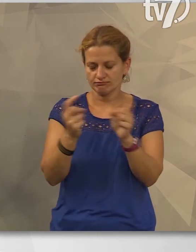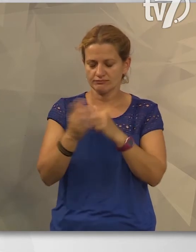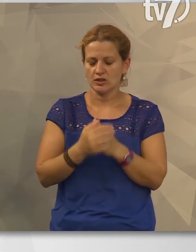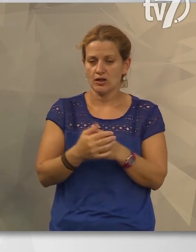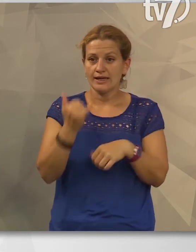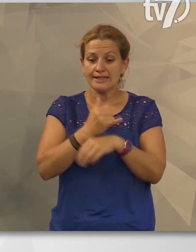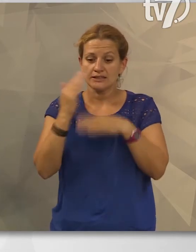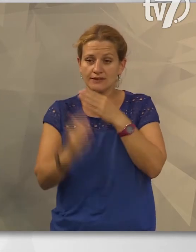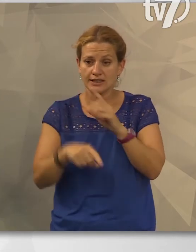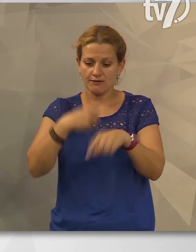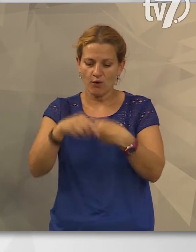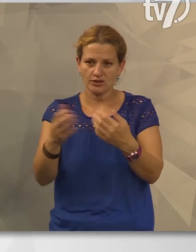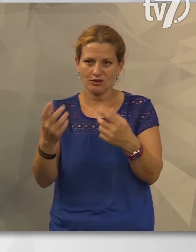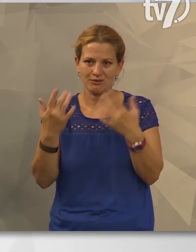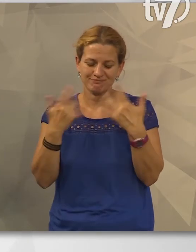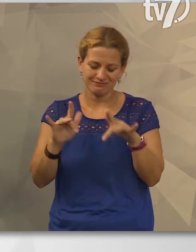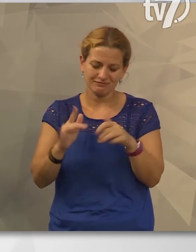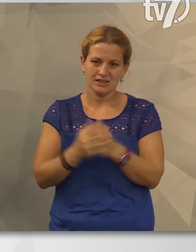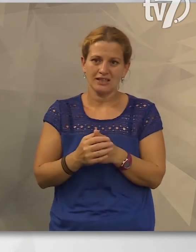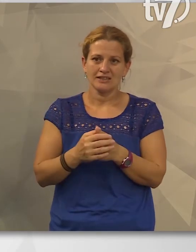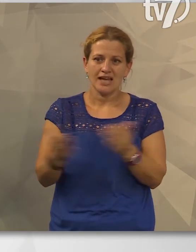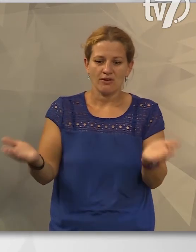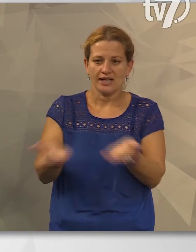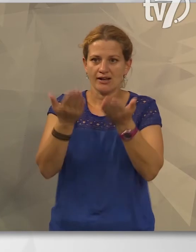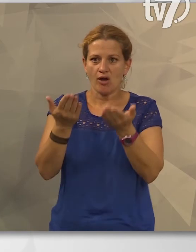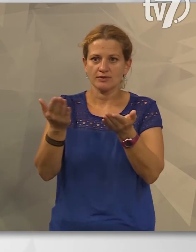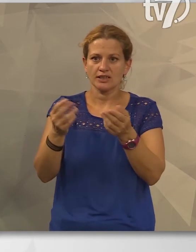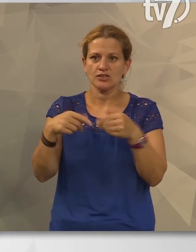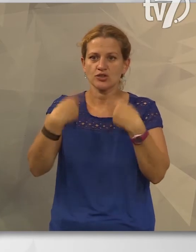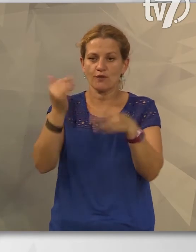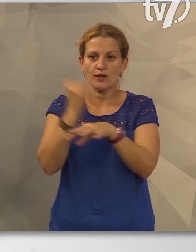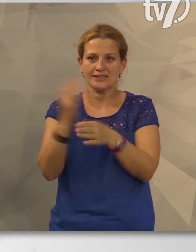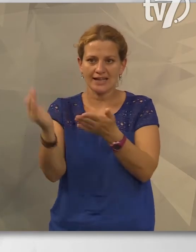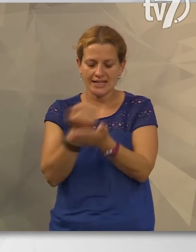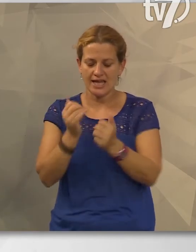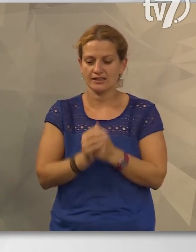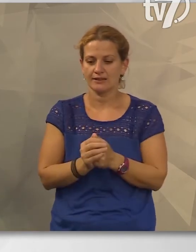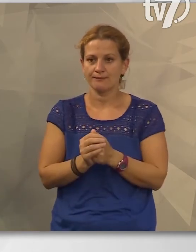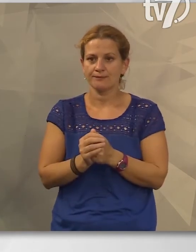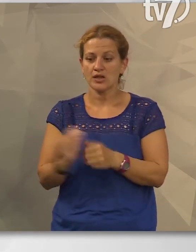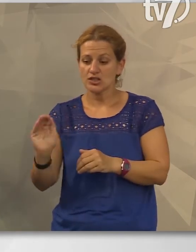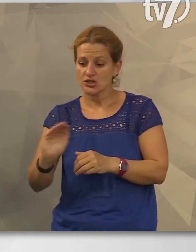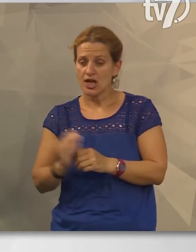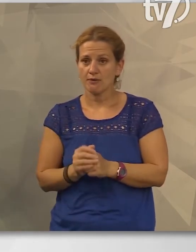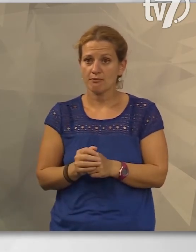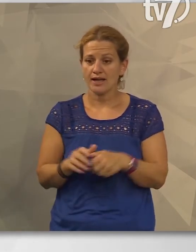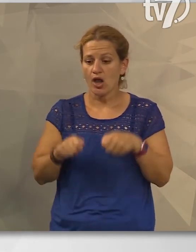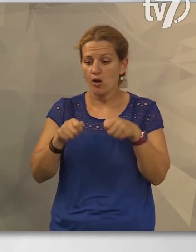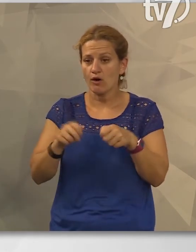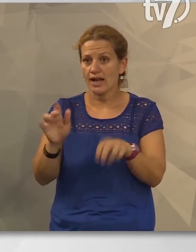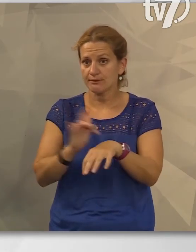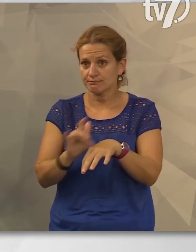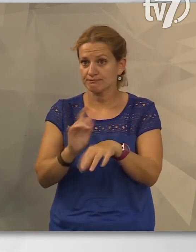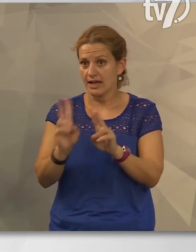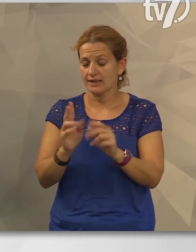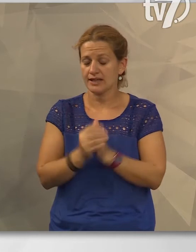a hétvégi fordulóba kikaptunk, de hát erőre kell kapnunk és nyernünk kell jövőíten. A kisgyermekek a lovaglást is kipróbálhatták.